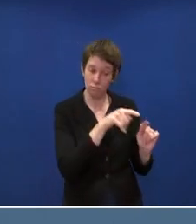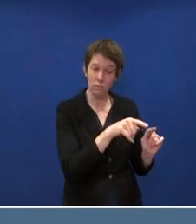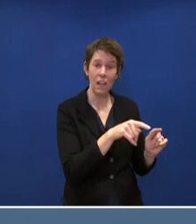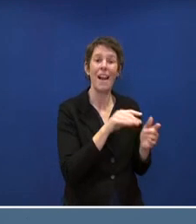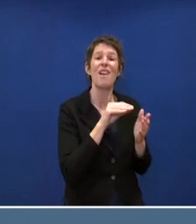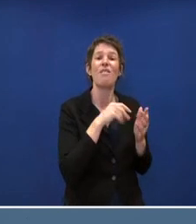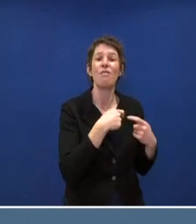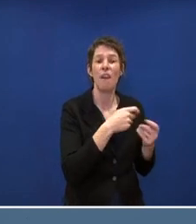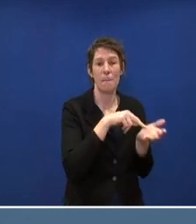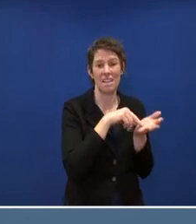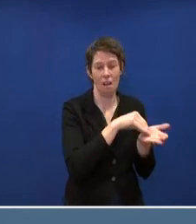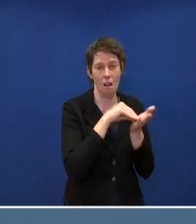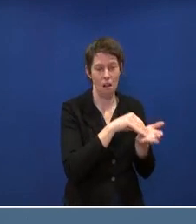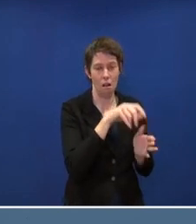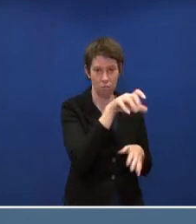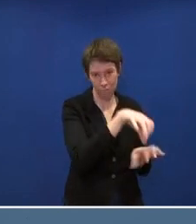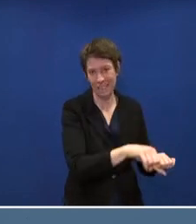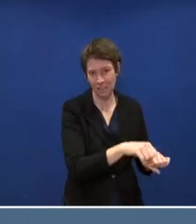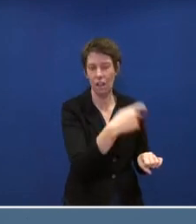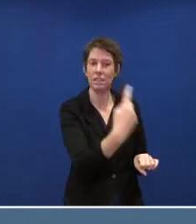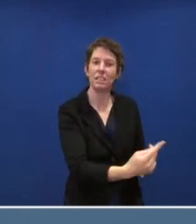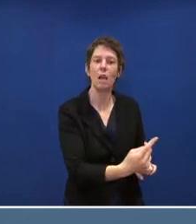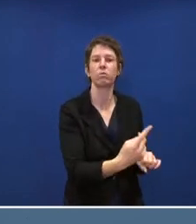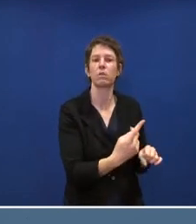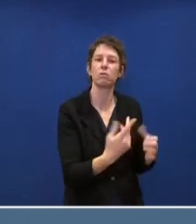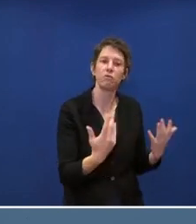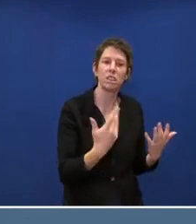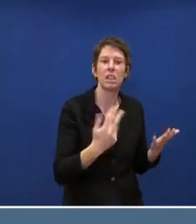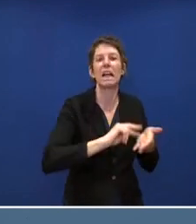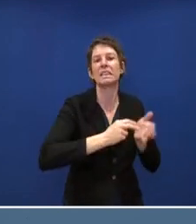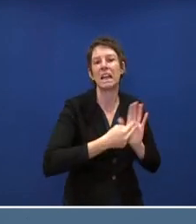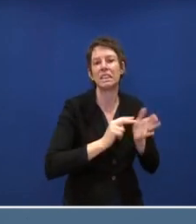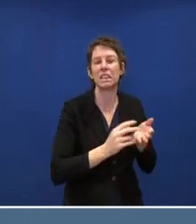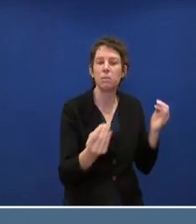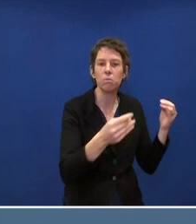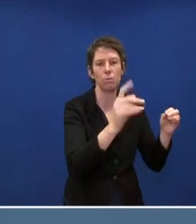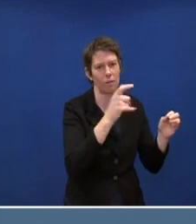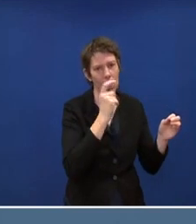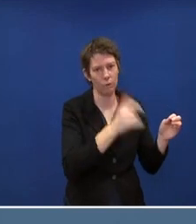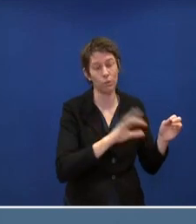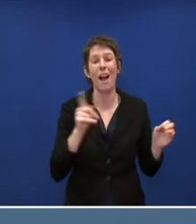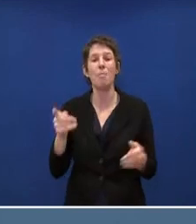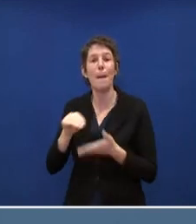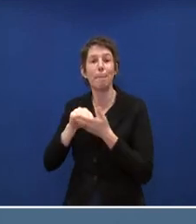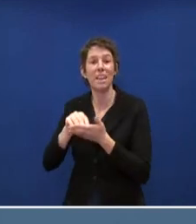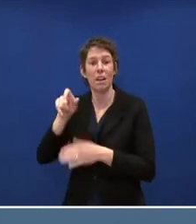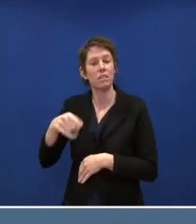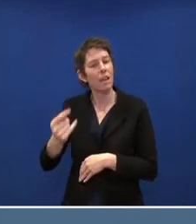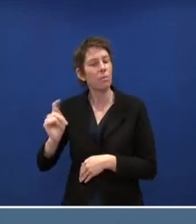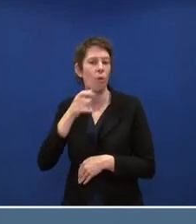für die Art und Weise, wie letztlich die Energie ins Haus kommt. Und der Mieter hat natürlich auch eine gewisse Verantwortung.